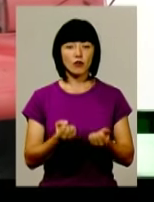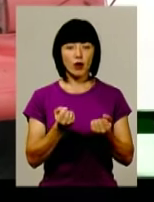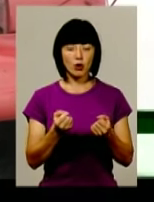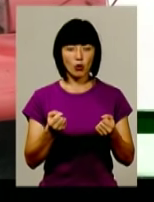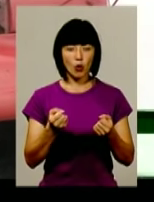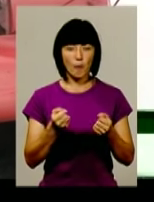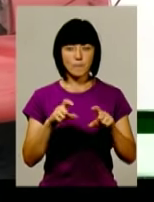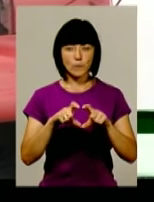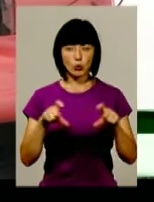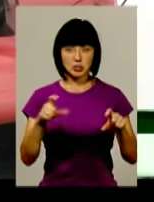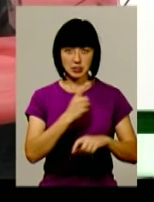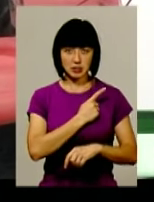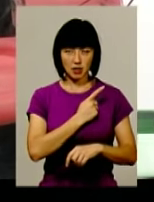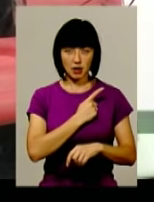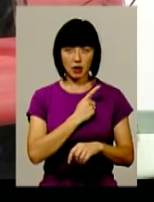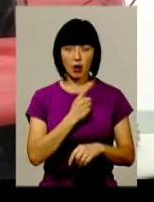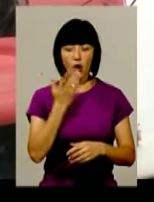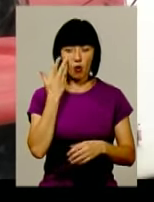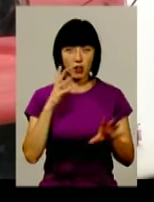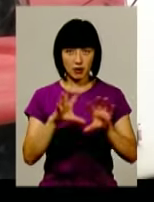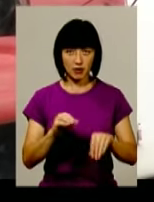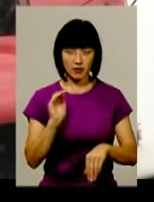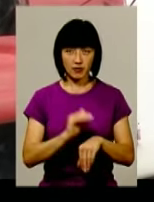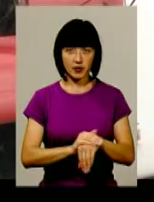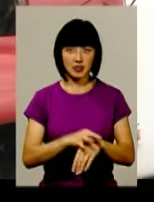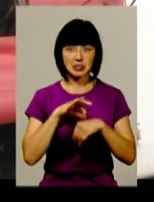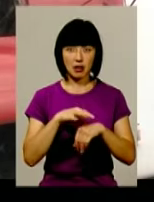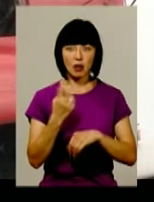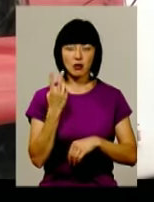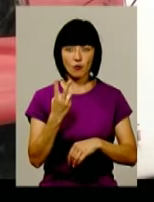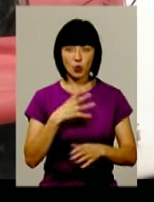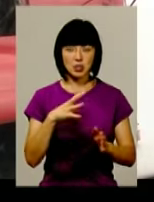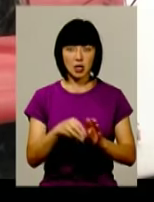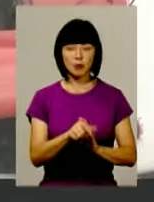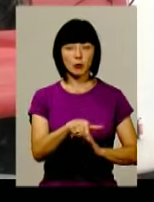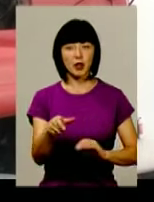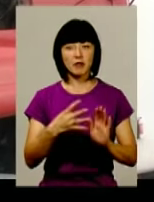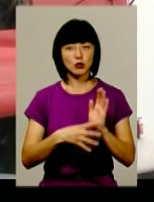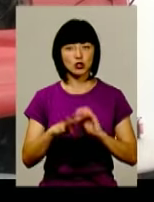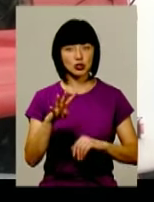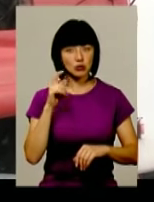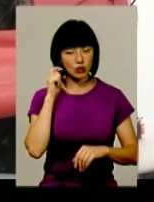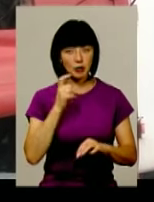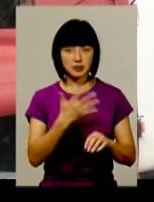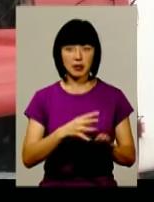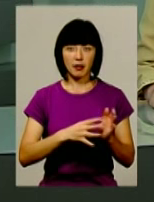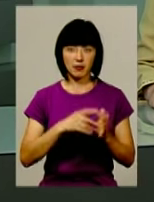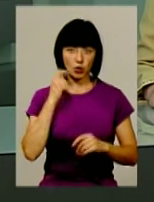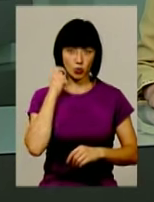які під час гасіння виявили тіла двох загиблих громадян 94-х років та 59-ти років.